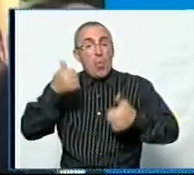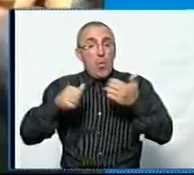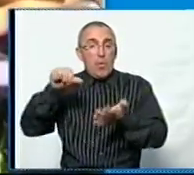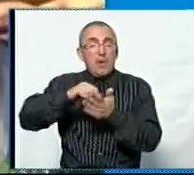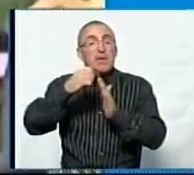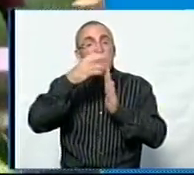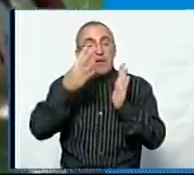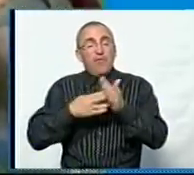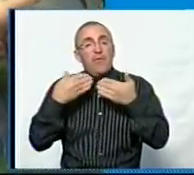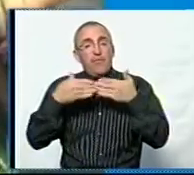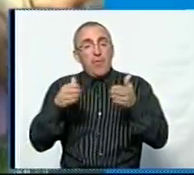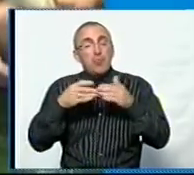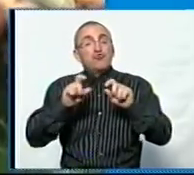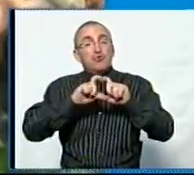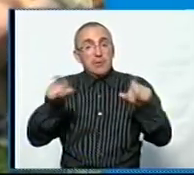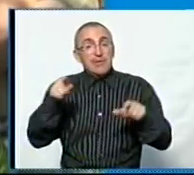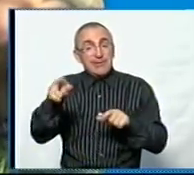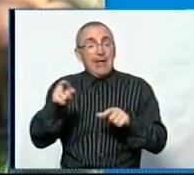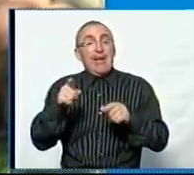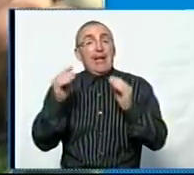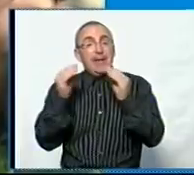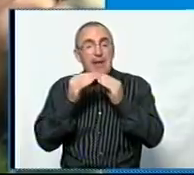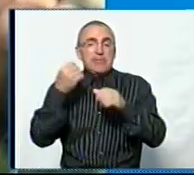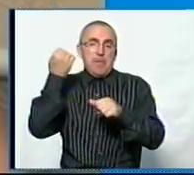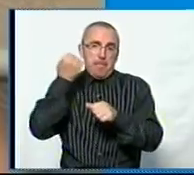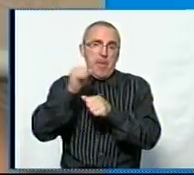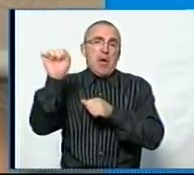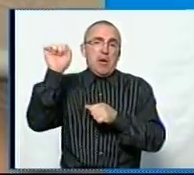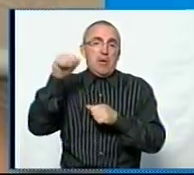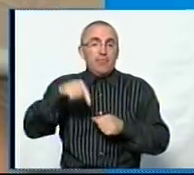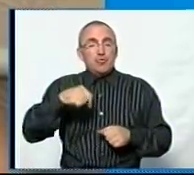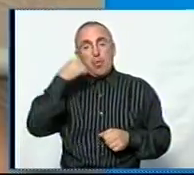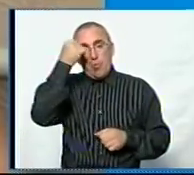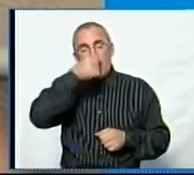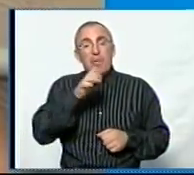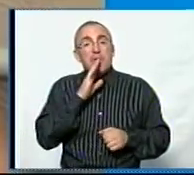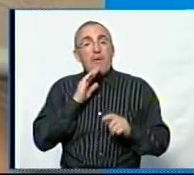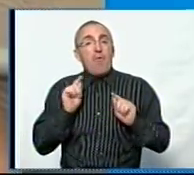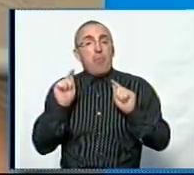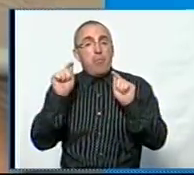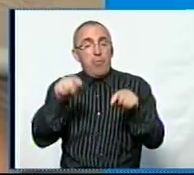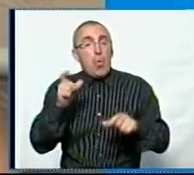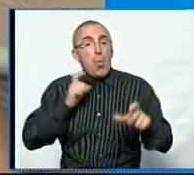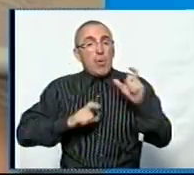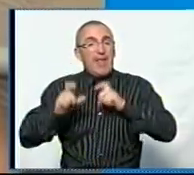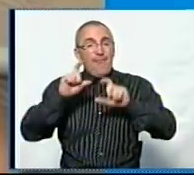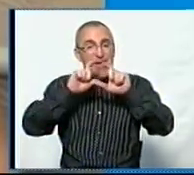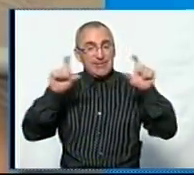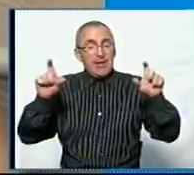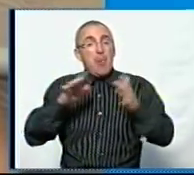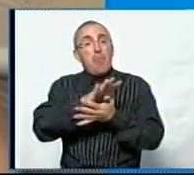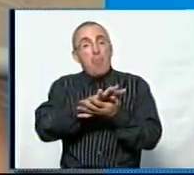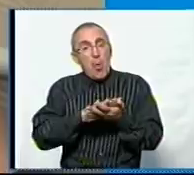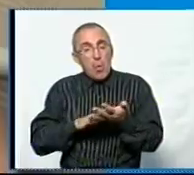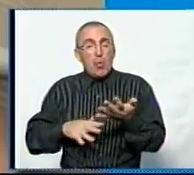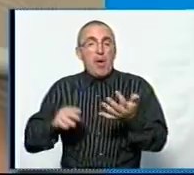участь 19 випускників шкіл. З них десятеро перемогли. У цьому році в нас дівчика поступає в університет, щоб продовжувати